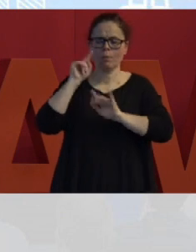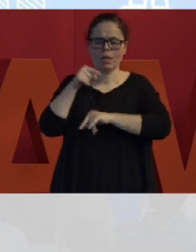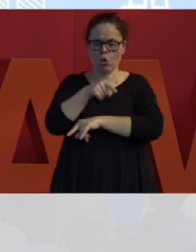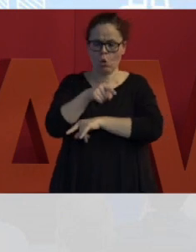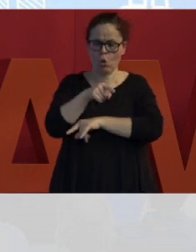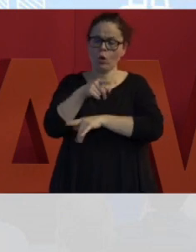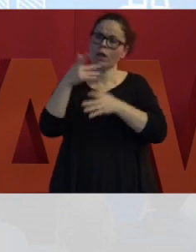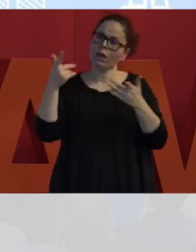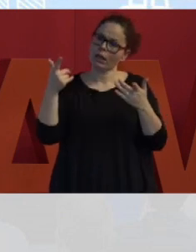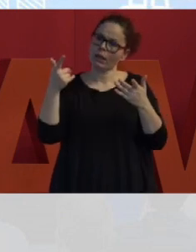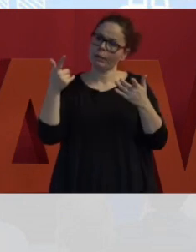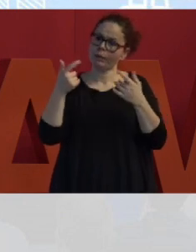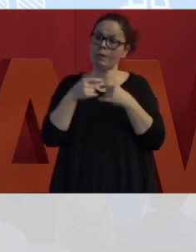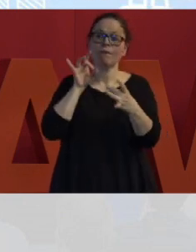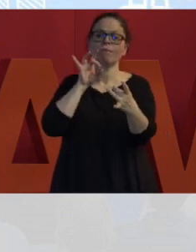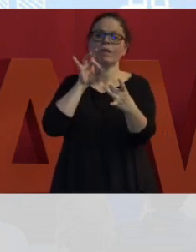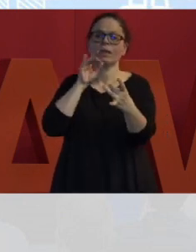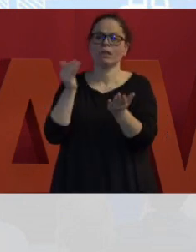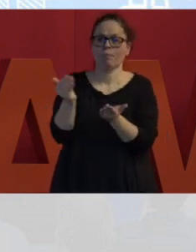raccolta dei relativi feedback.